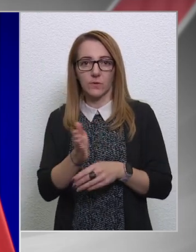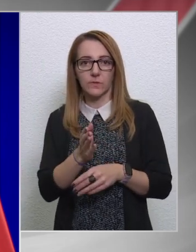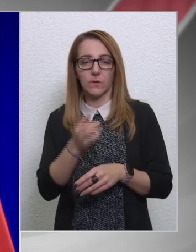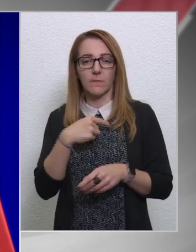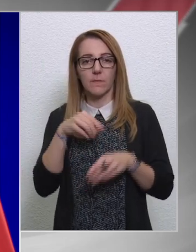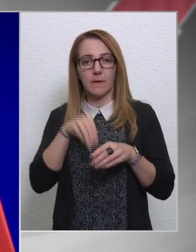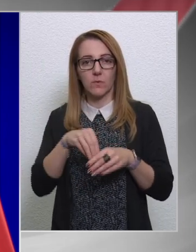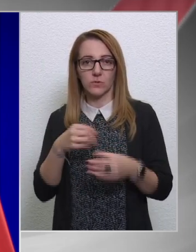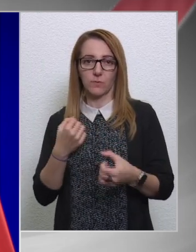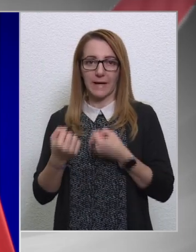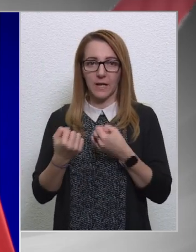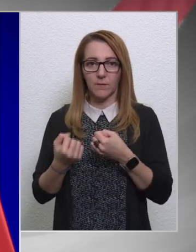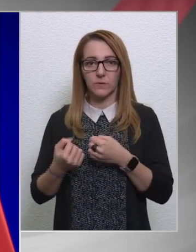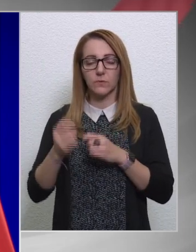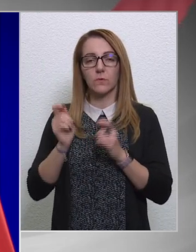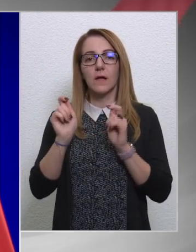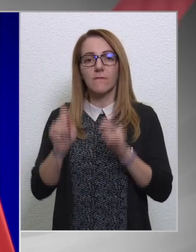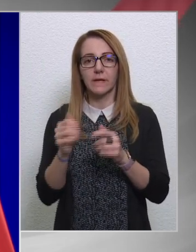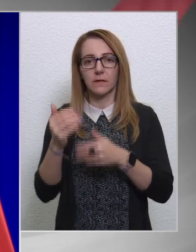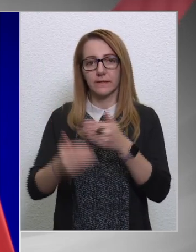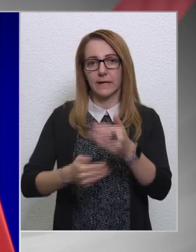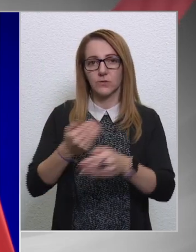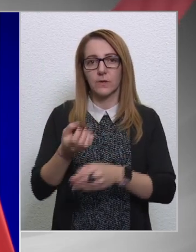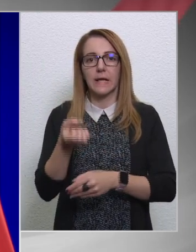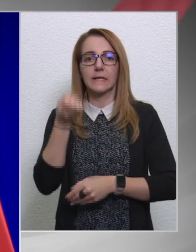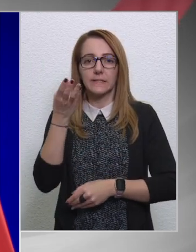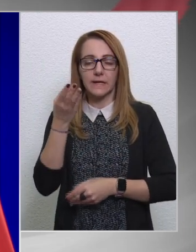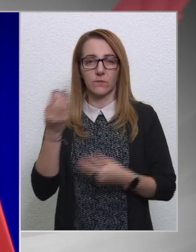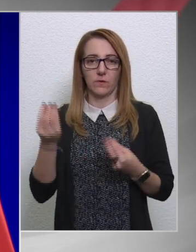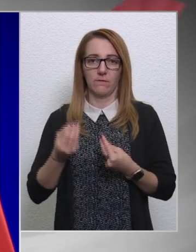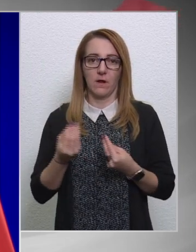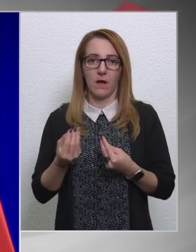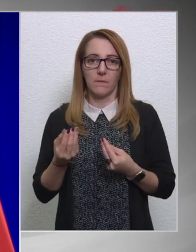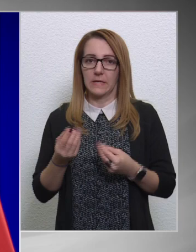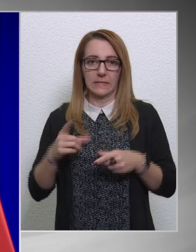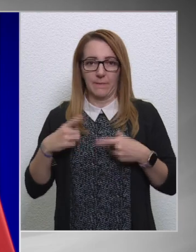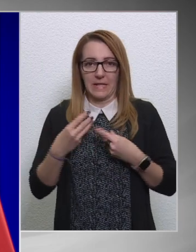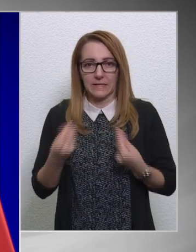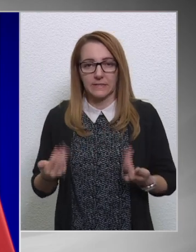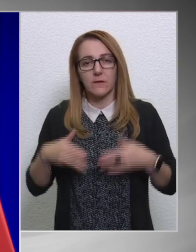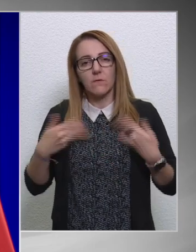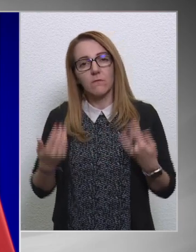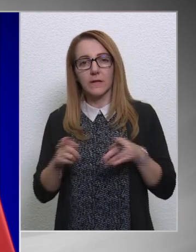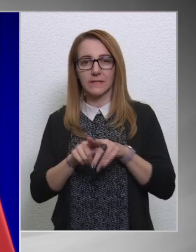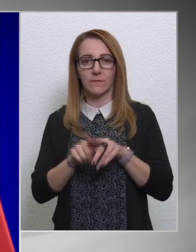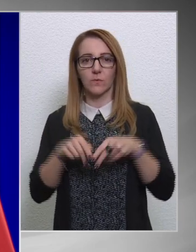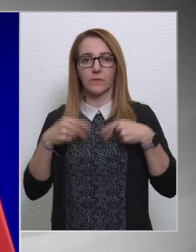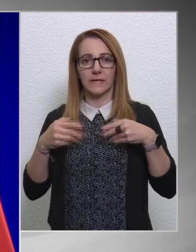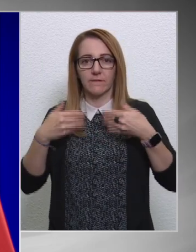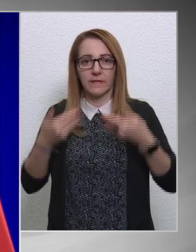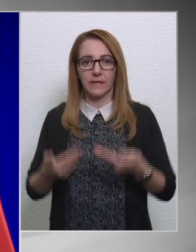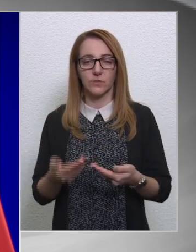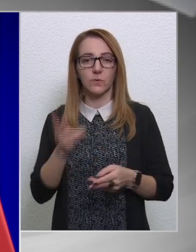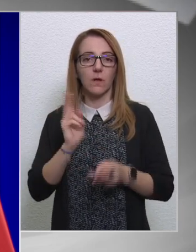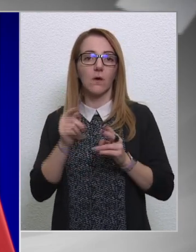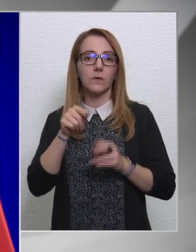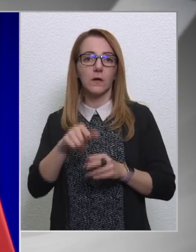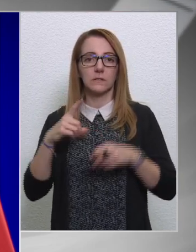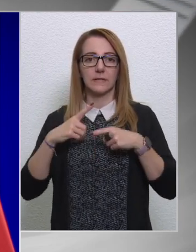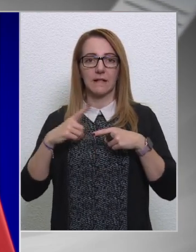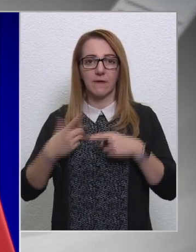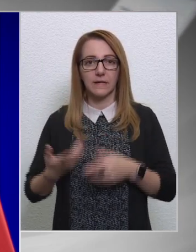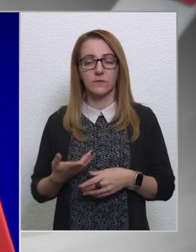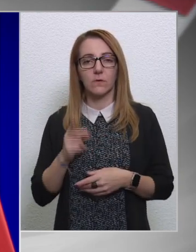amelyben most megállapodtunk, a végrehajtás során derül ki, hogy valami mondjuk nem életszerű, vagy nem úgy érvényesül, ahogyan azt